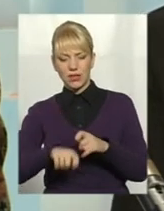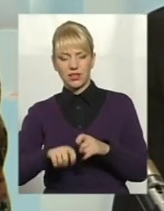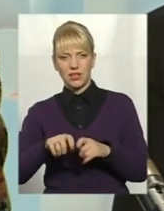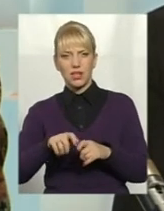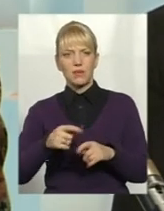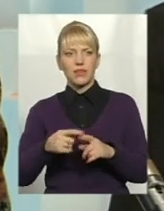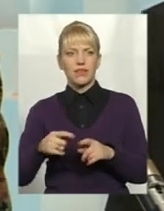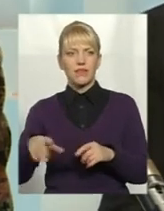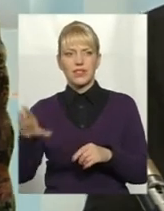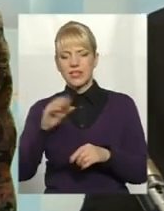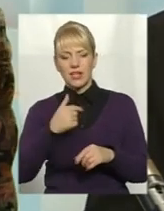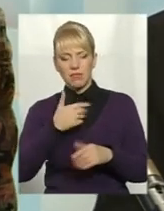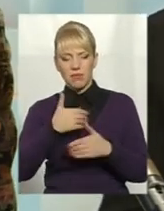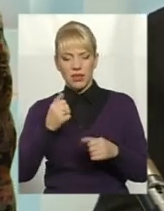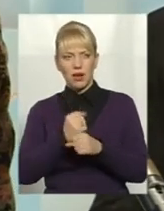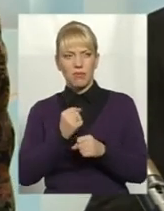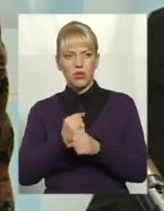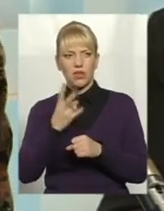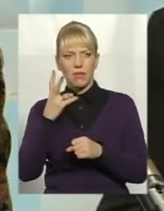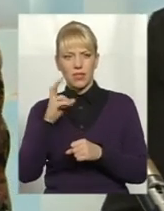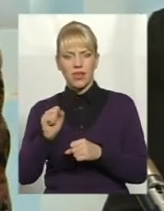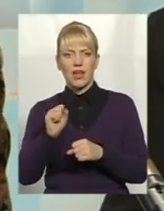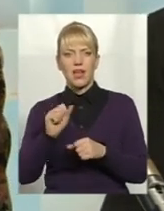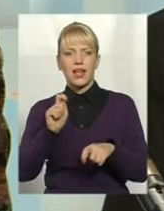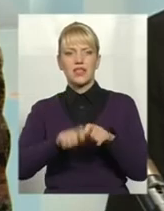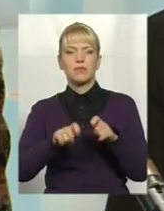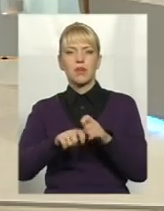всі працювали на інспекторів, за нас є тільки пачки документів,